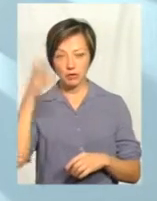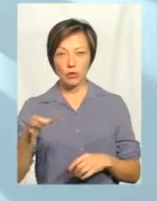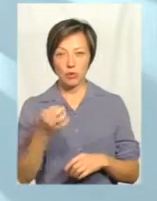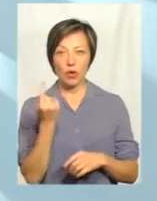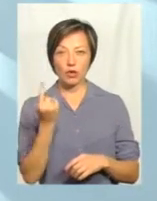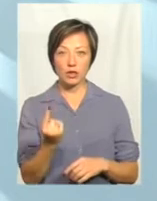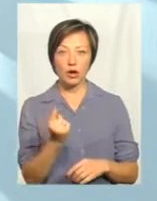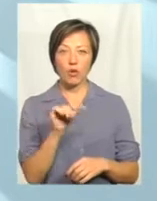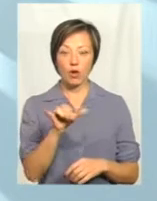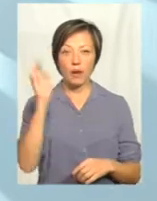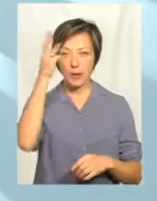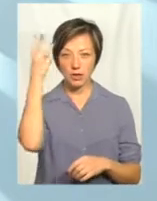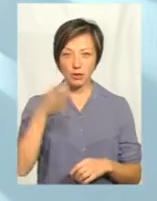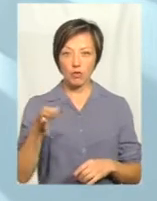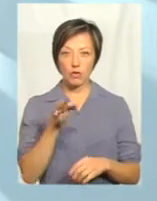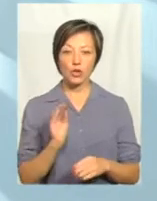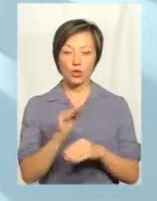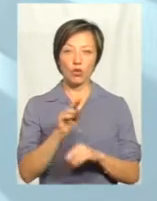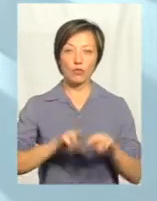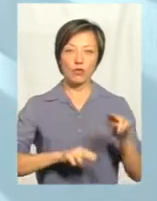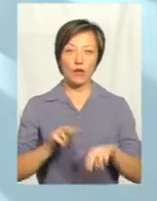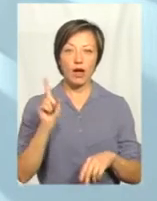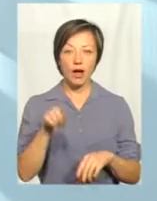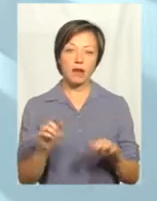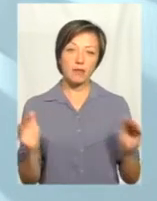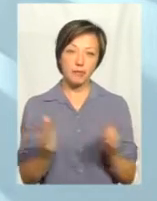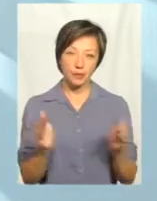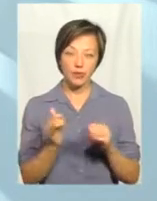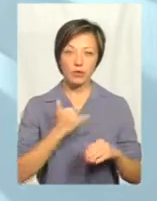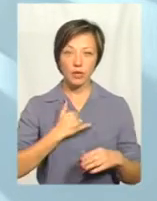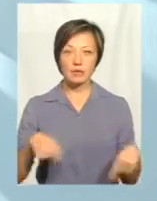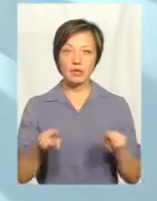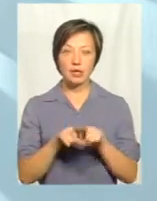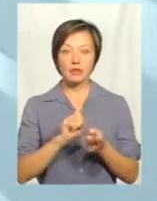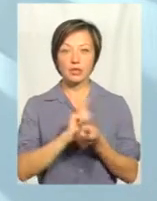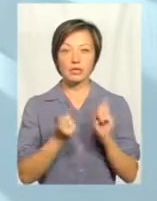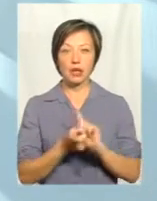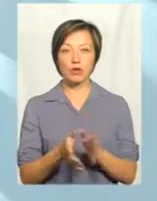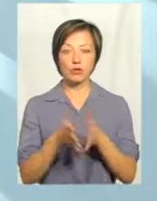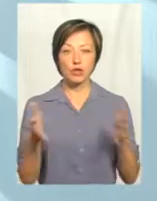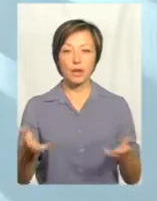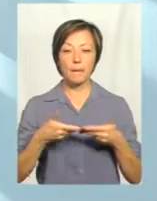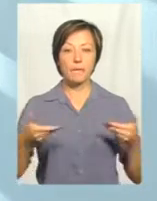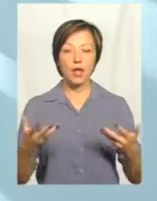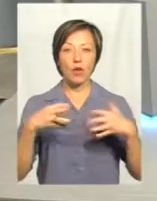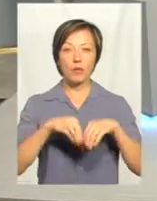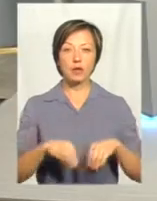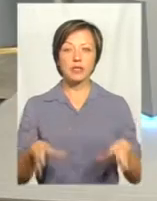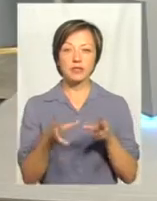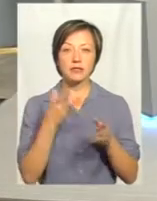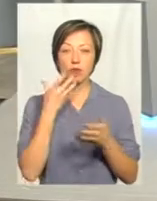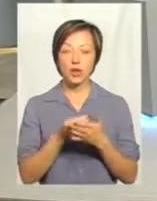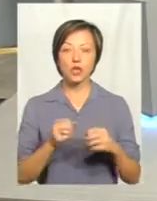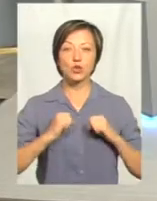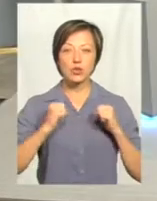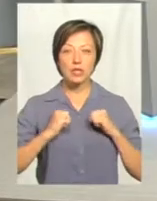у Хмельницькій області добудувалося, нехай невелике, але в нас все рівно вже стало більше, і ми вже об'єднуємо свої зусилля, і я думаю,